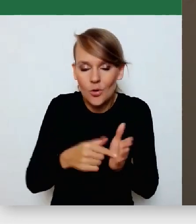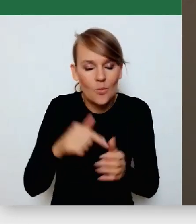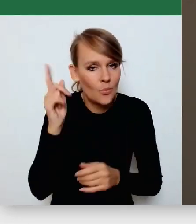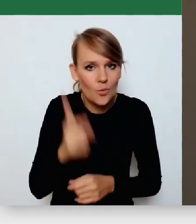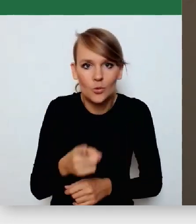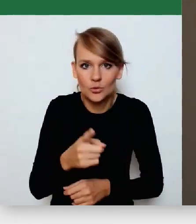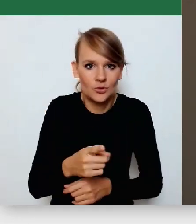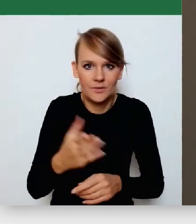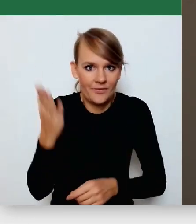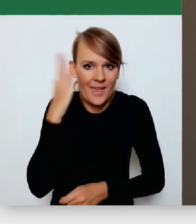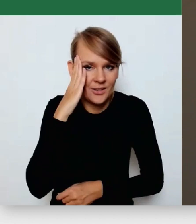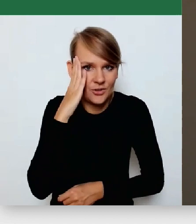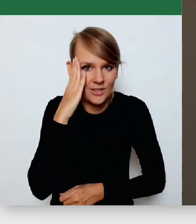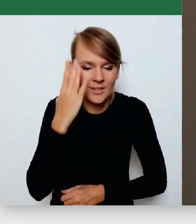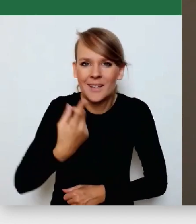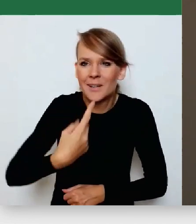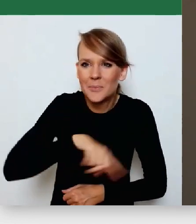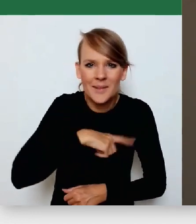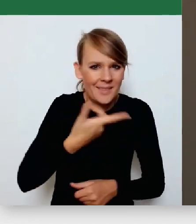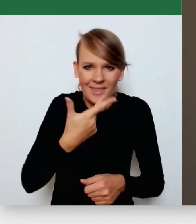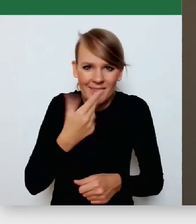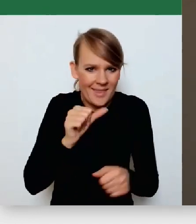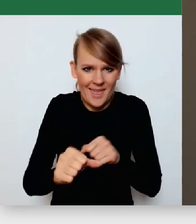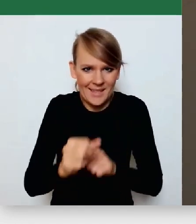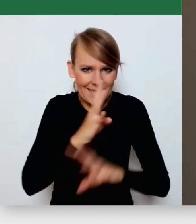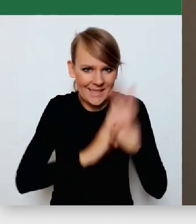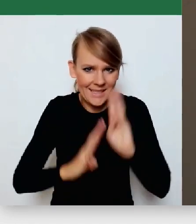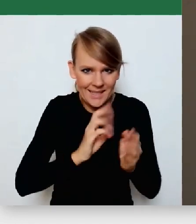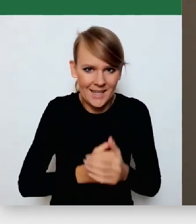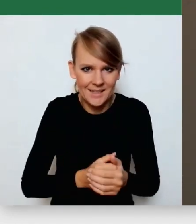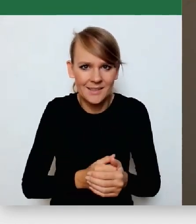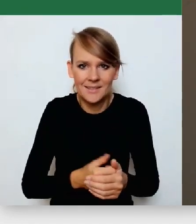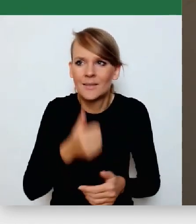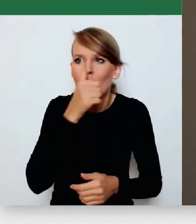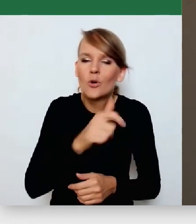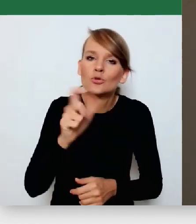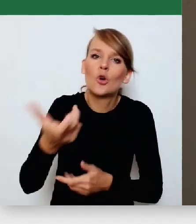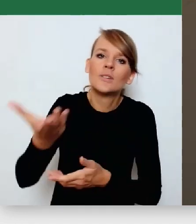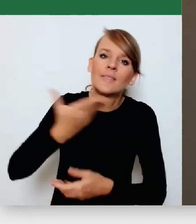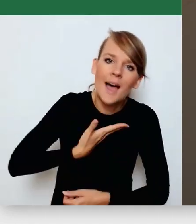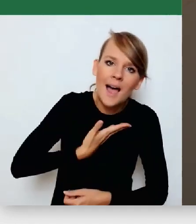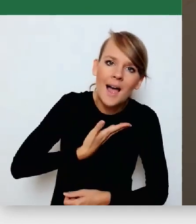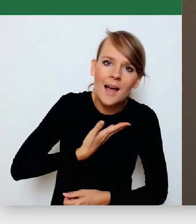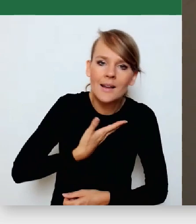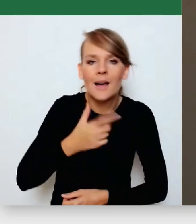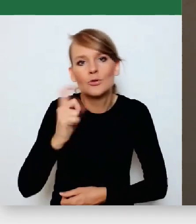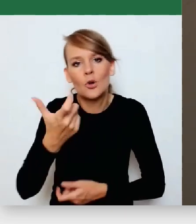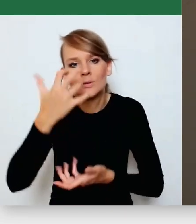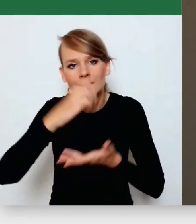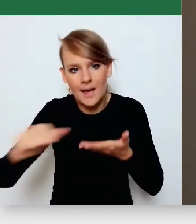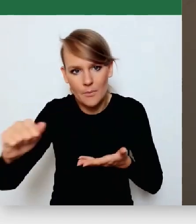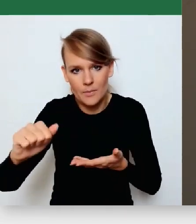uświadamiać. My nie jesteśmy klientem, któremu można coś dać albo któremu można coś zabrać.